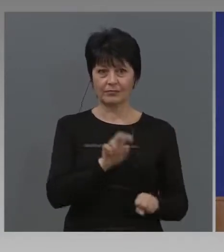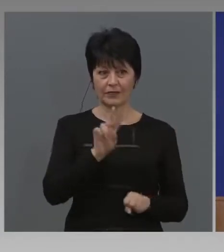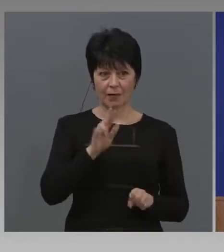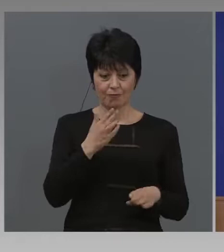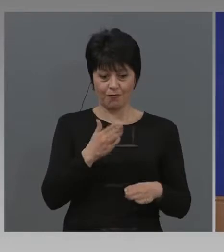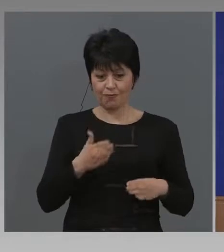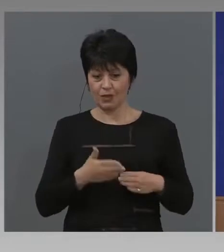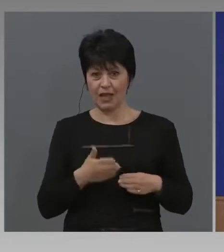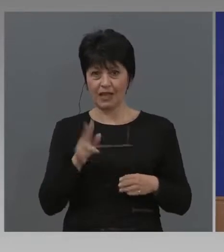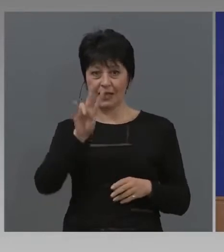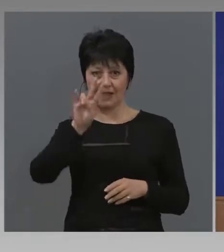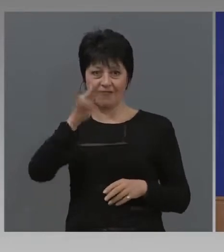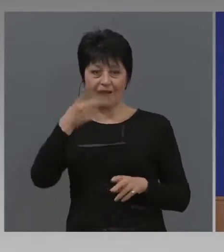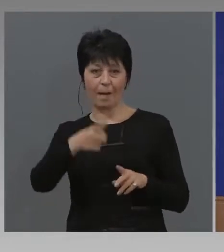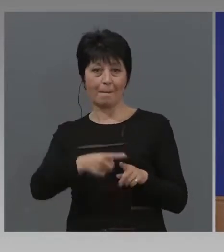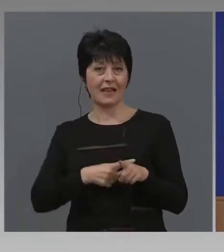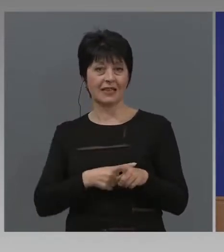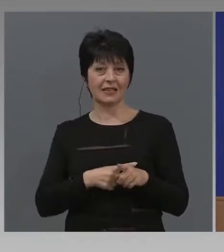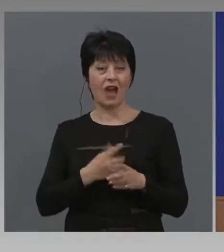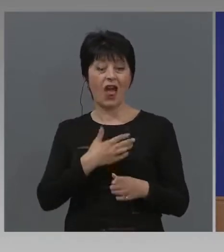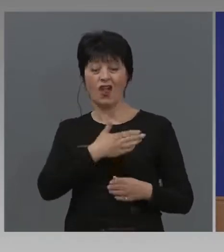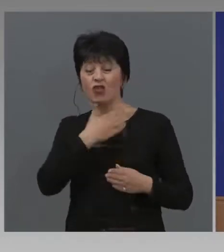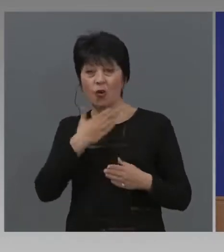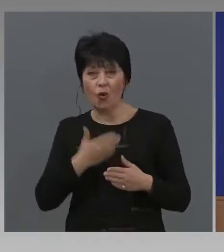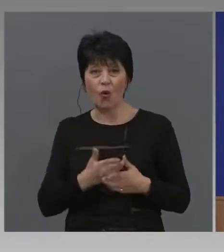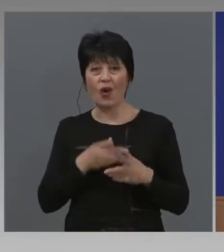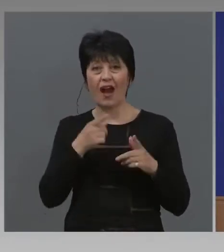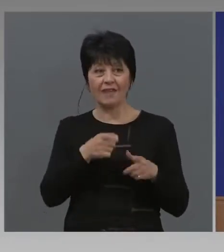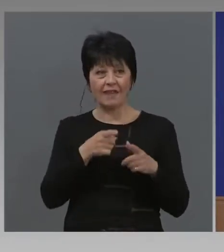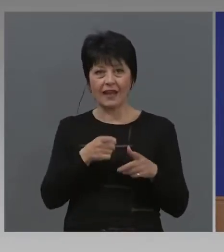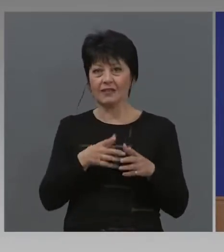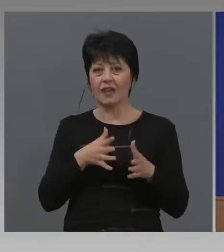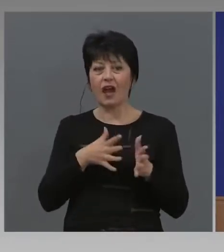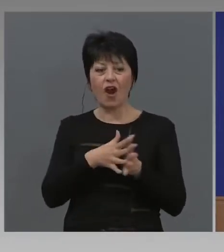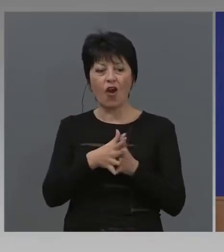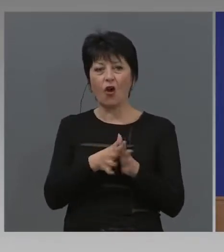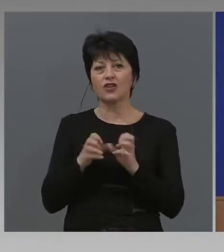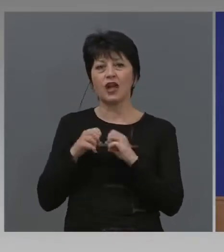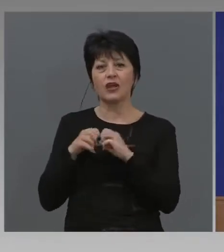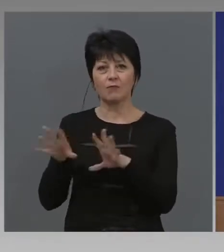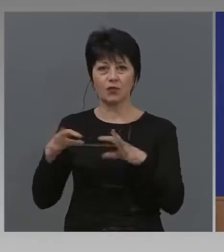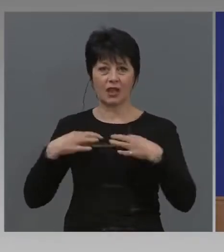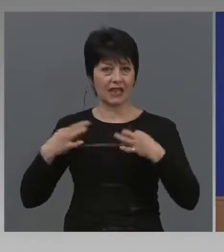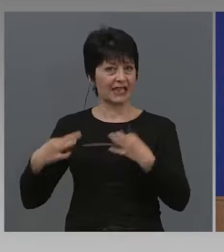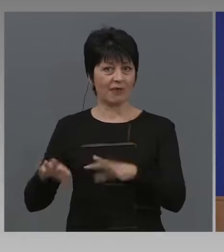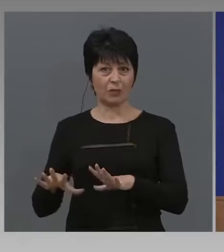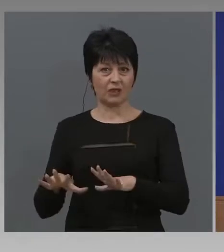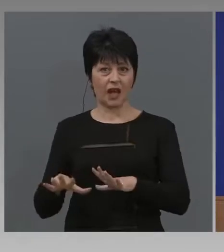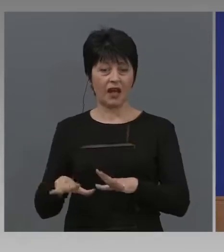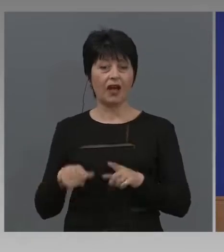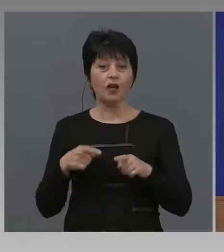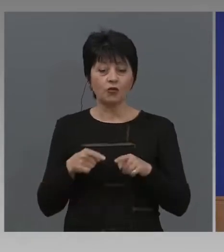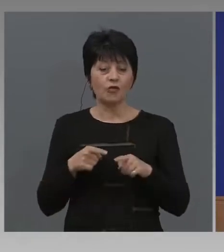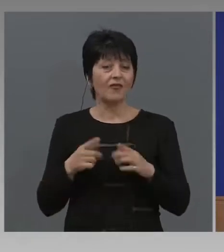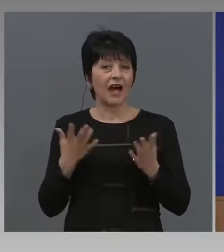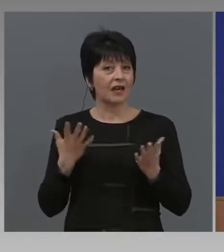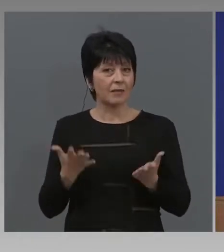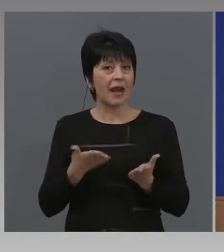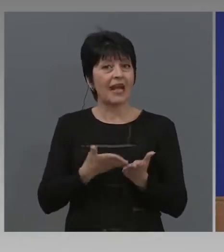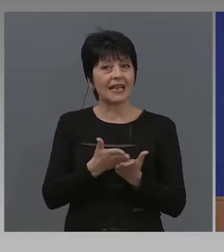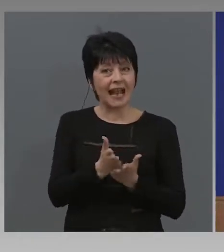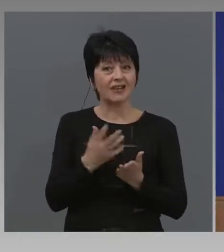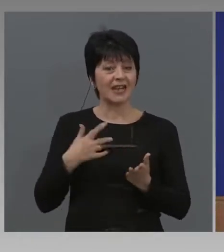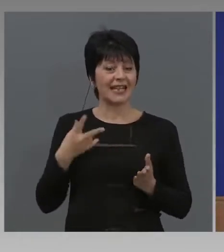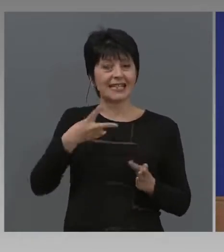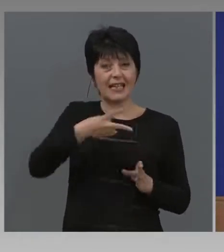продължават да безобразни, че ще бъдат пускани? Няма ли начин всичко това да бъде сприяно по законов път?